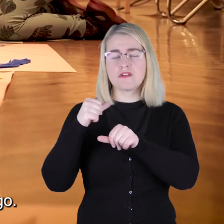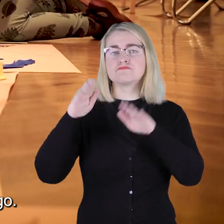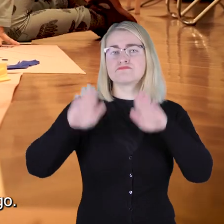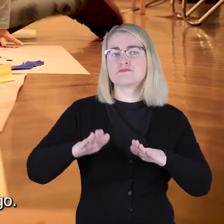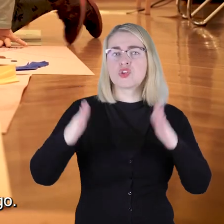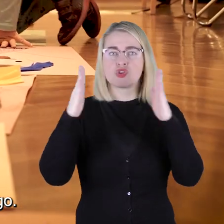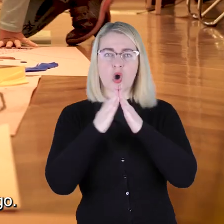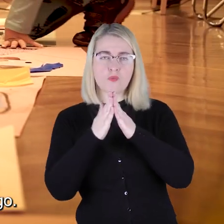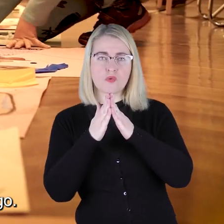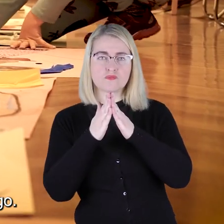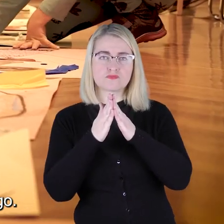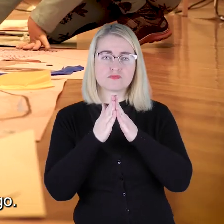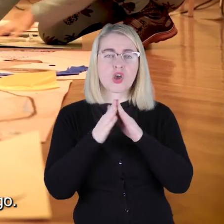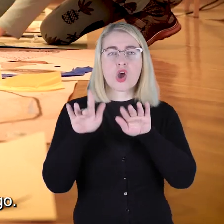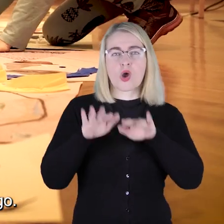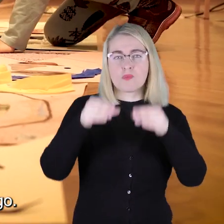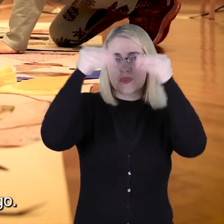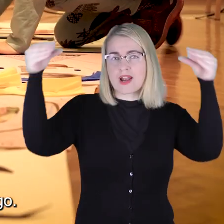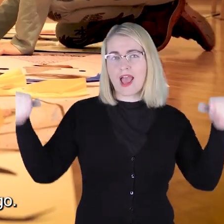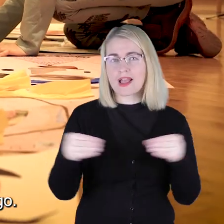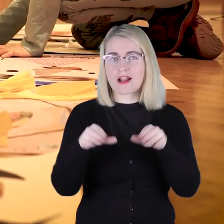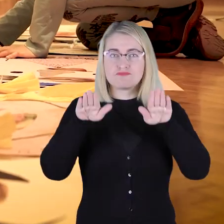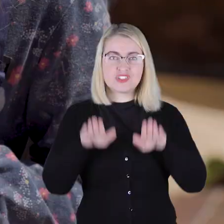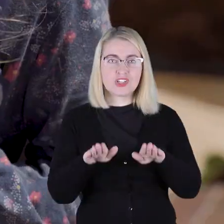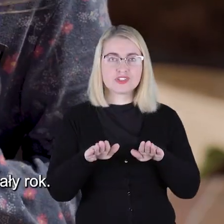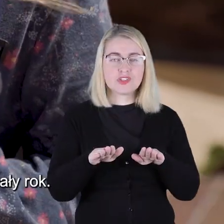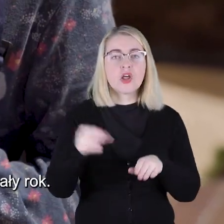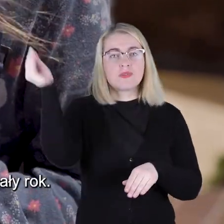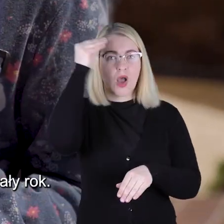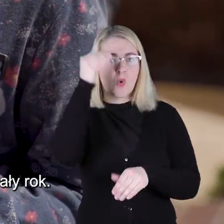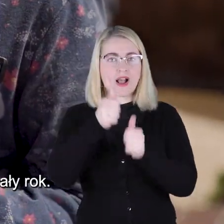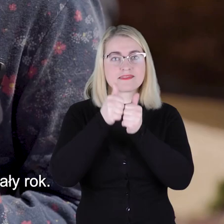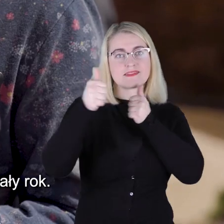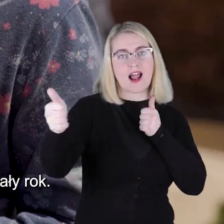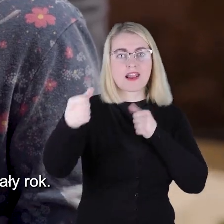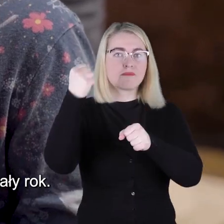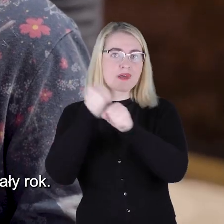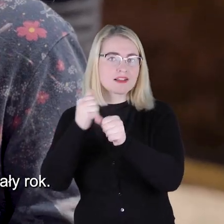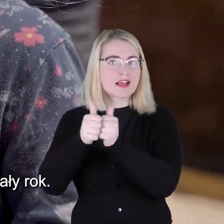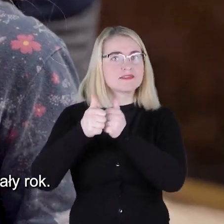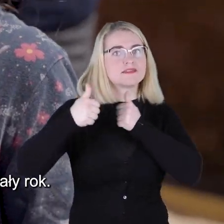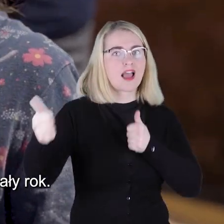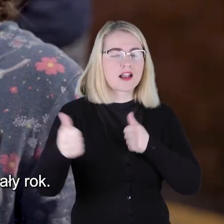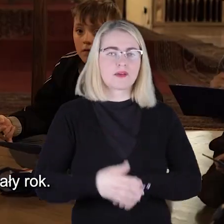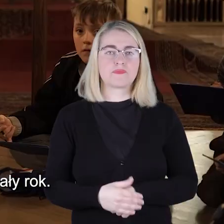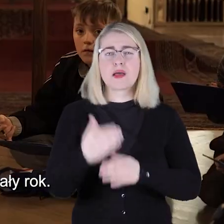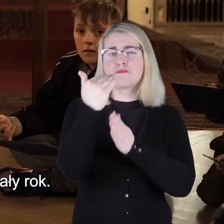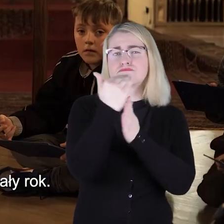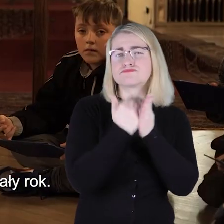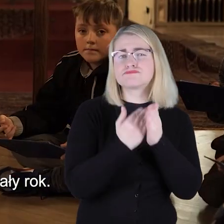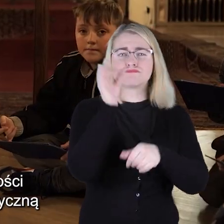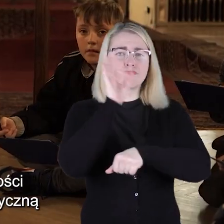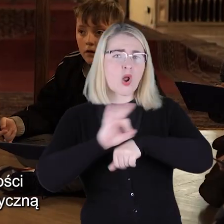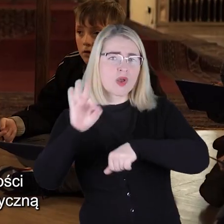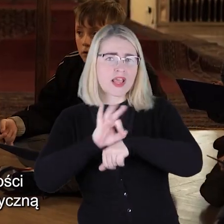podczas pracy zdalnej, podczas nauczania zdalnego. Projekt trwał cały rok, od wiosny do